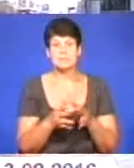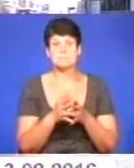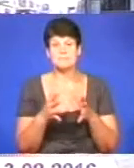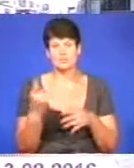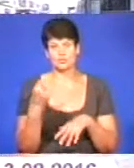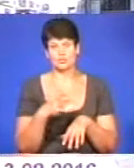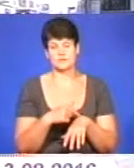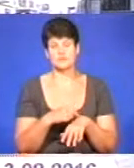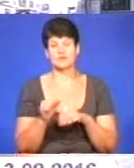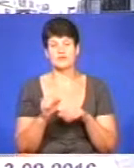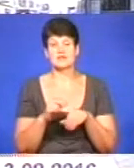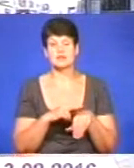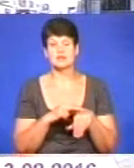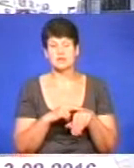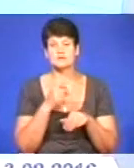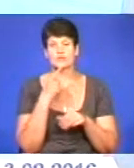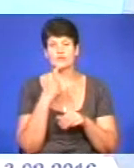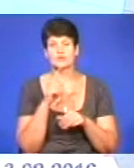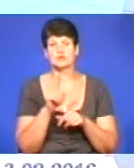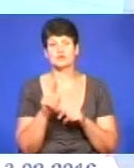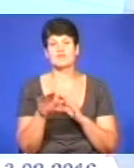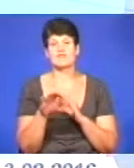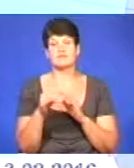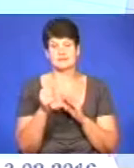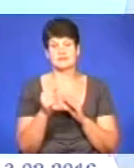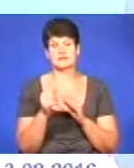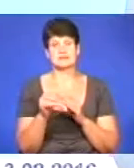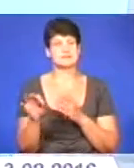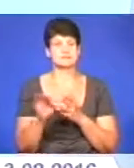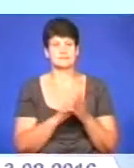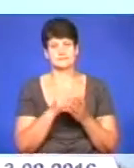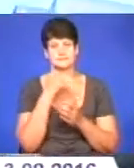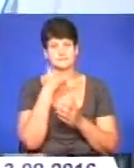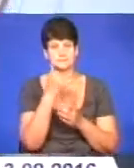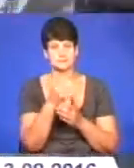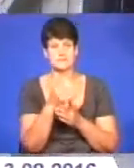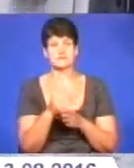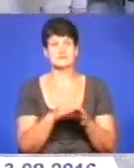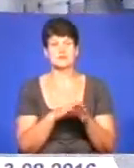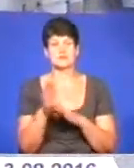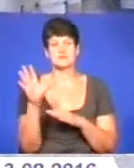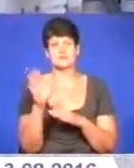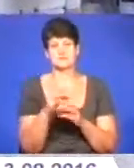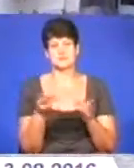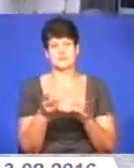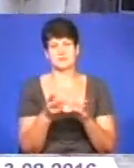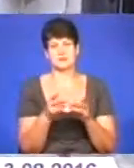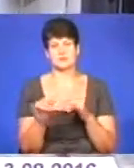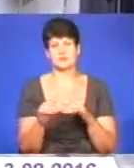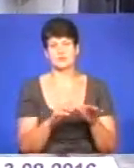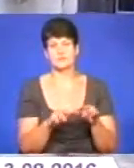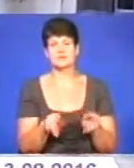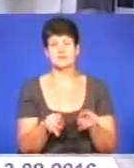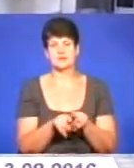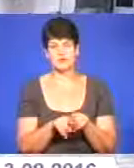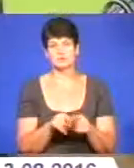поліції Тернопільської області стверджують, що на виклик відреагували миттєво, з дотриманням усіх необхідних процедур. Також